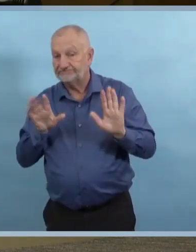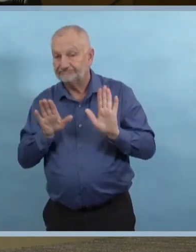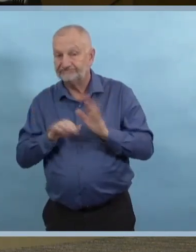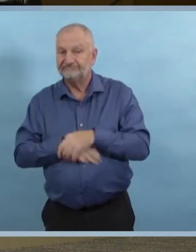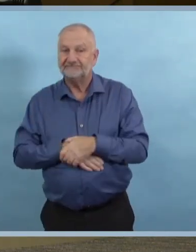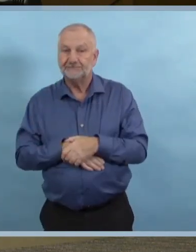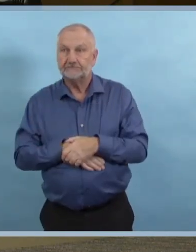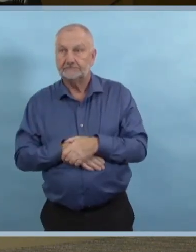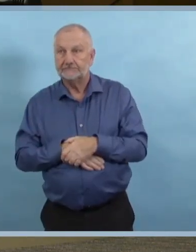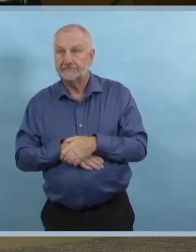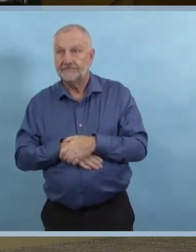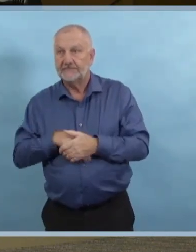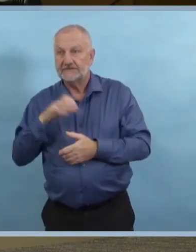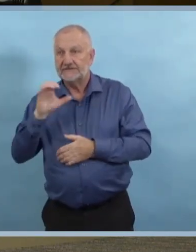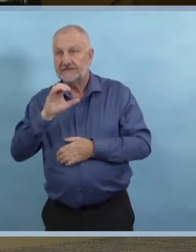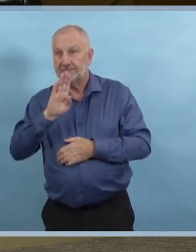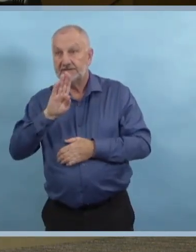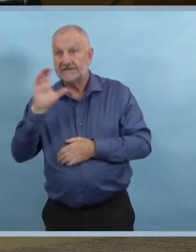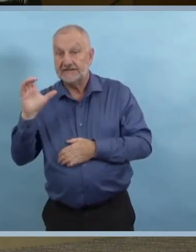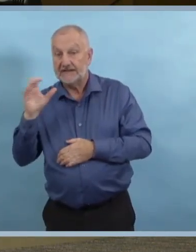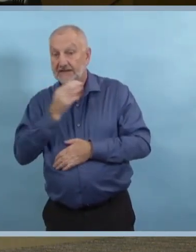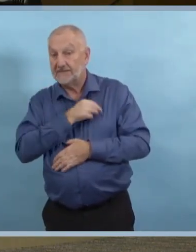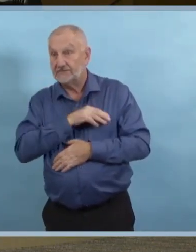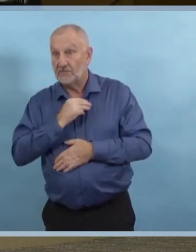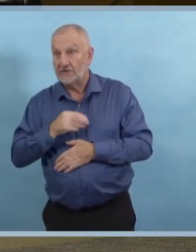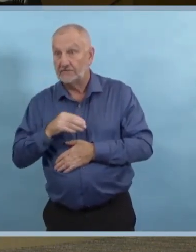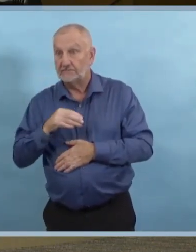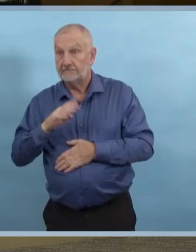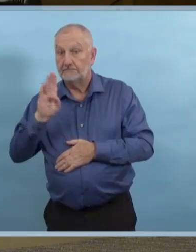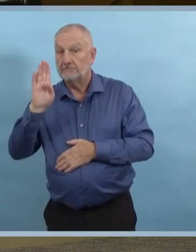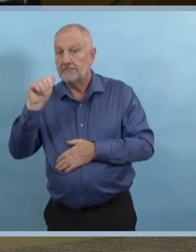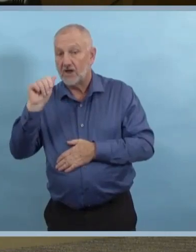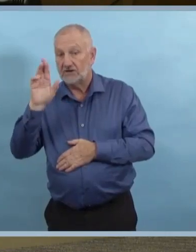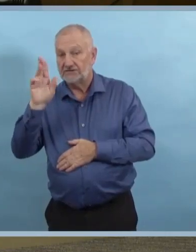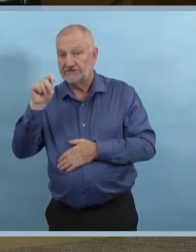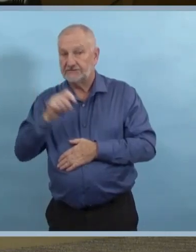Mme Siragusa, bienvenue et mes sympathies.